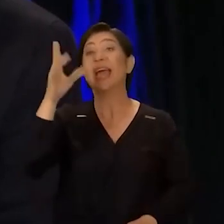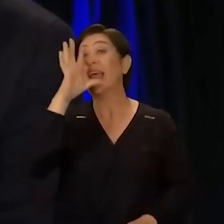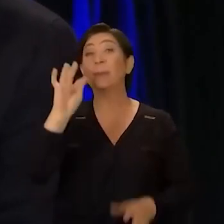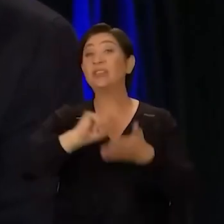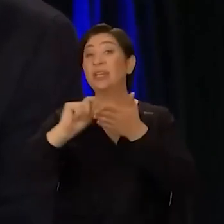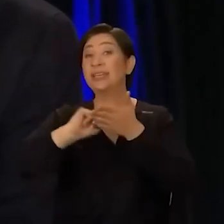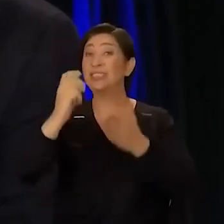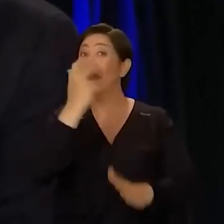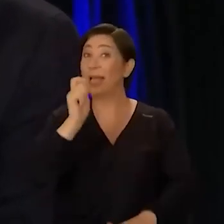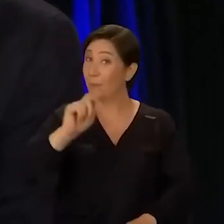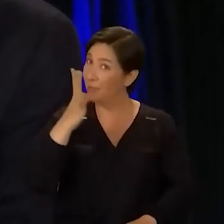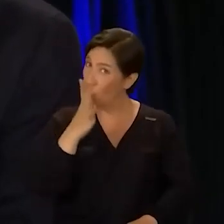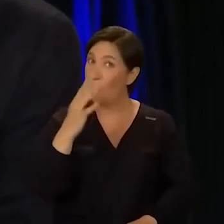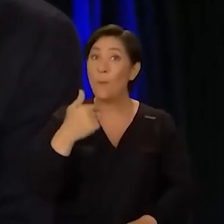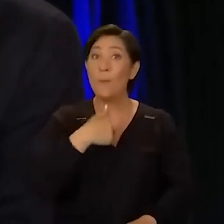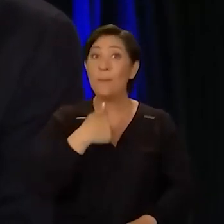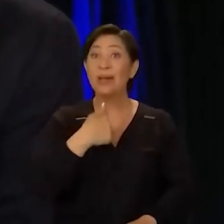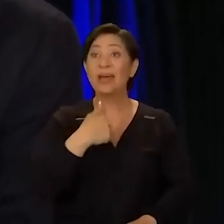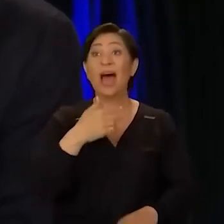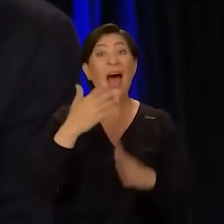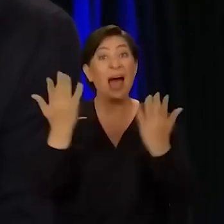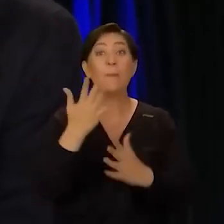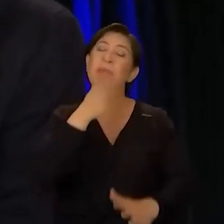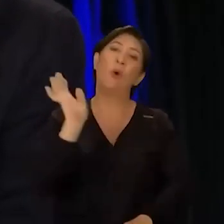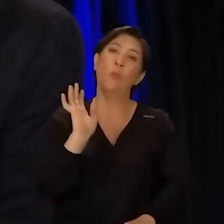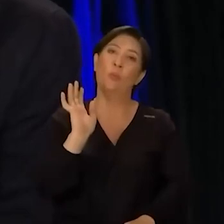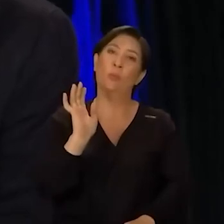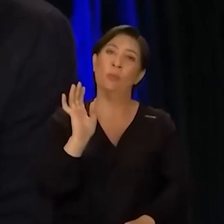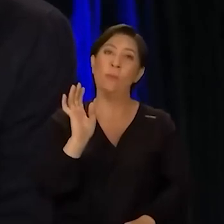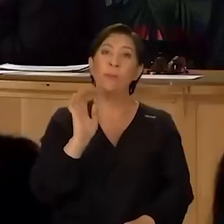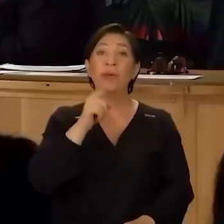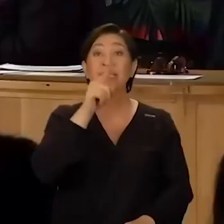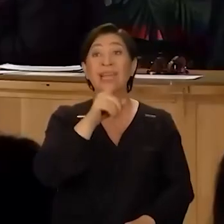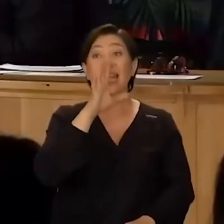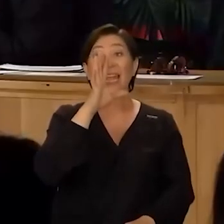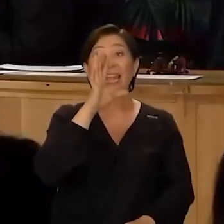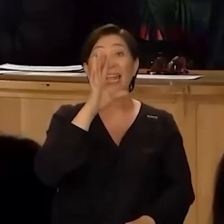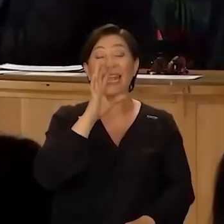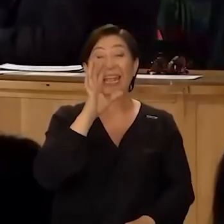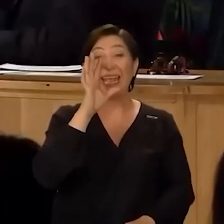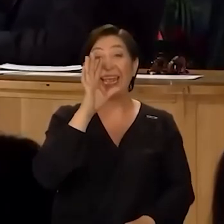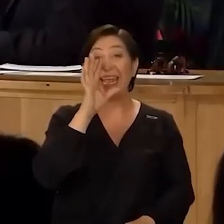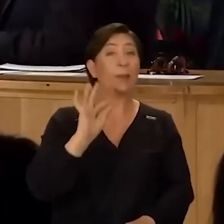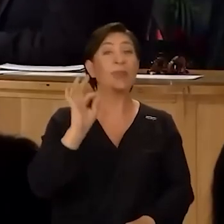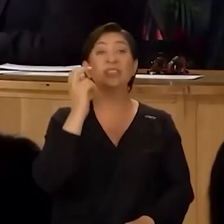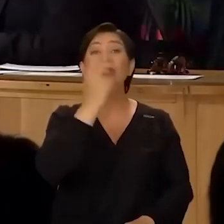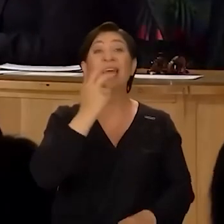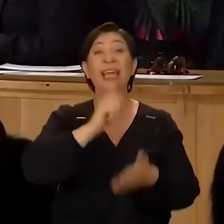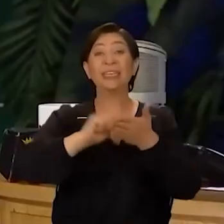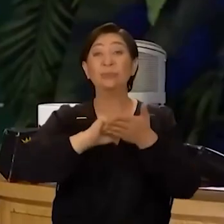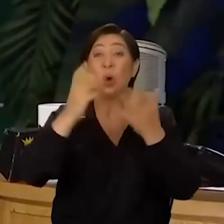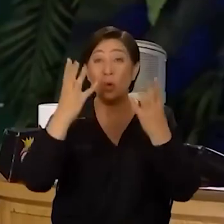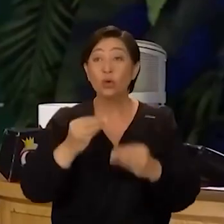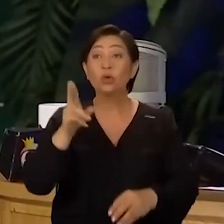şarkı yazdığını biliyorum. Ama bana yazdıklarından tahminim değil. senin kimlere şarkı yazmış olduğunu